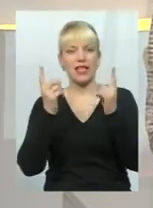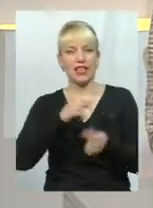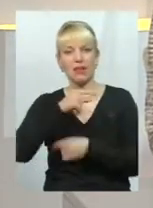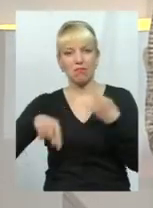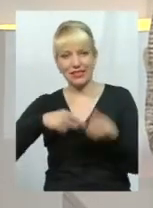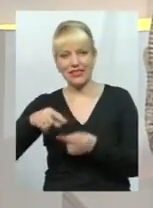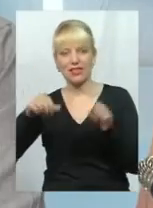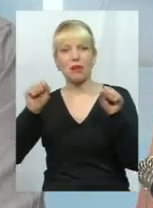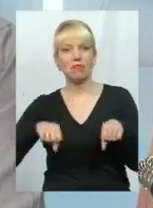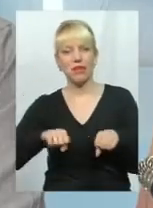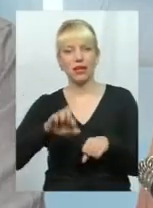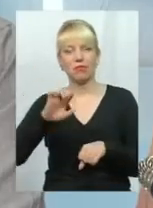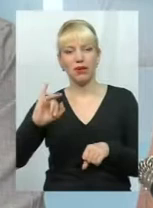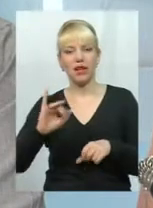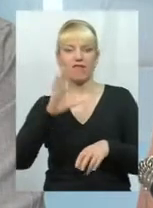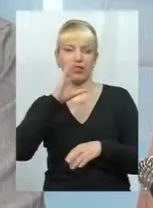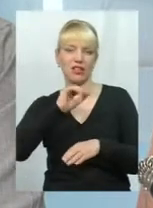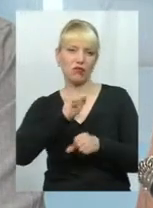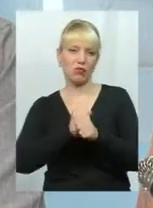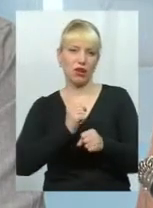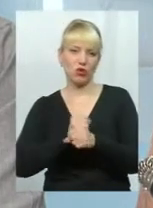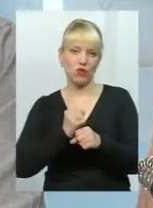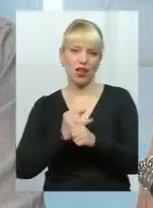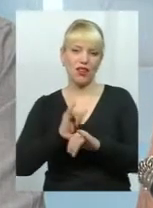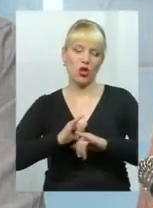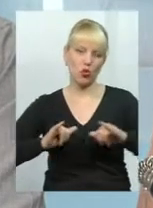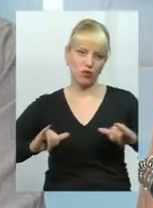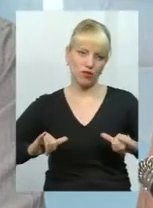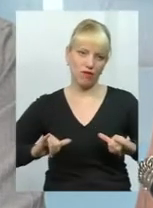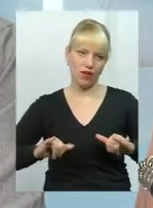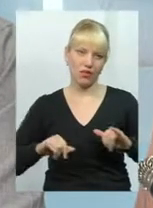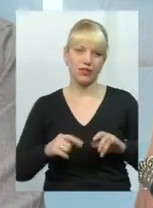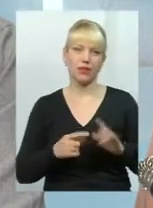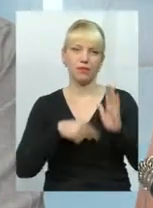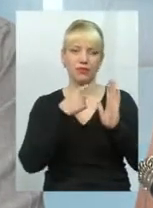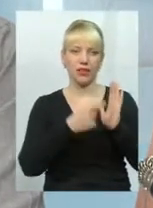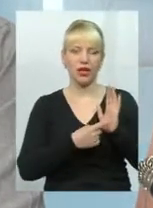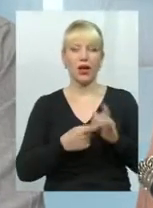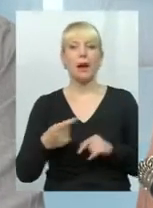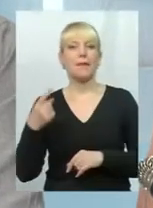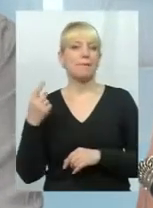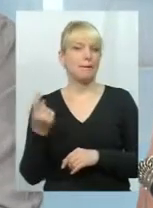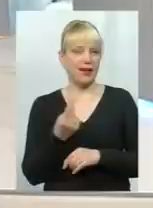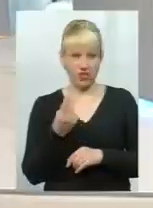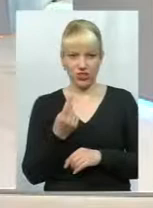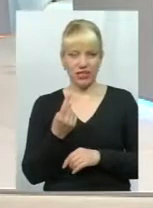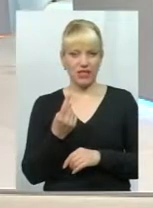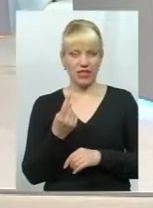міг ефективно працювати і розвиватися? Ну, перш за все,